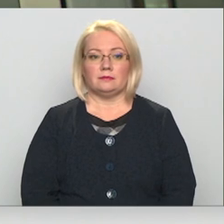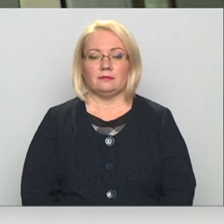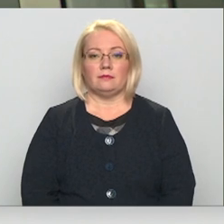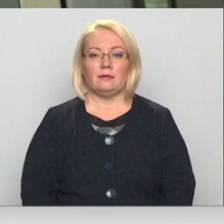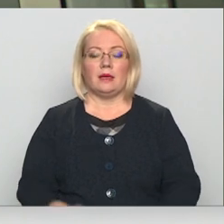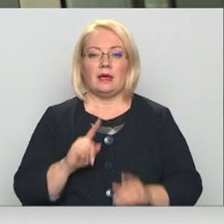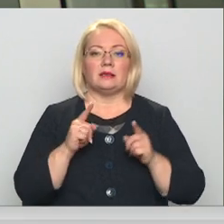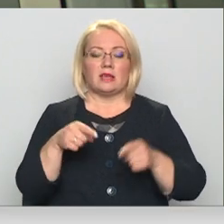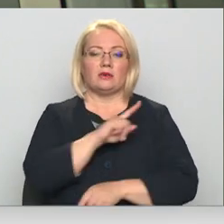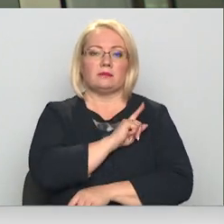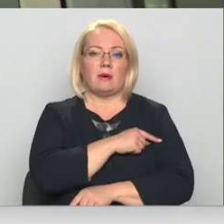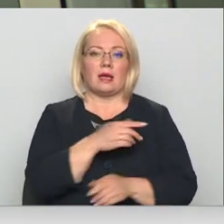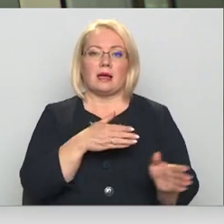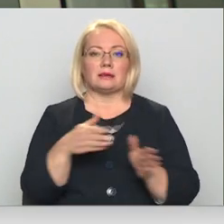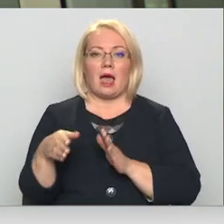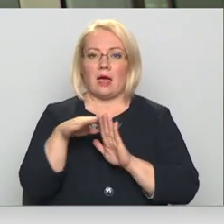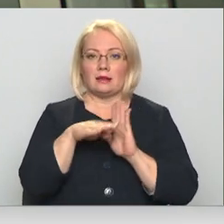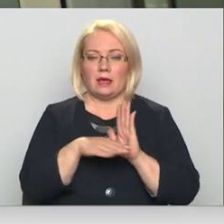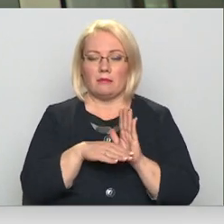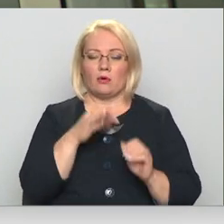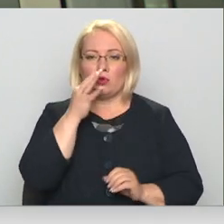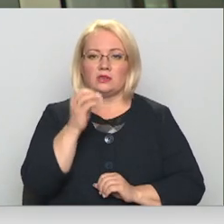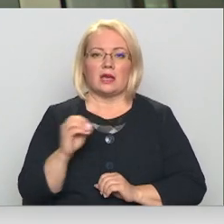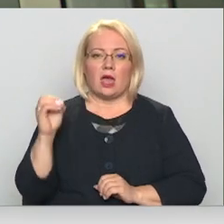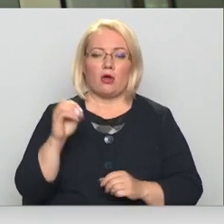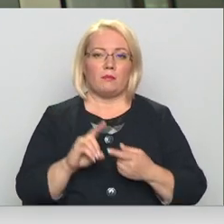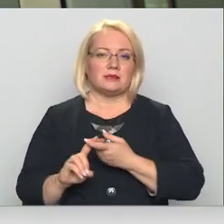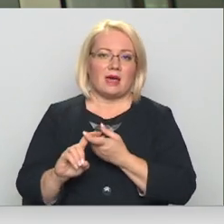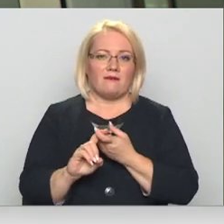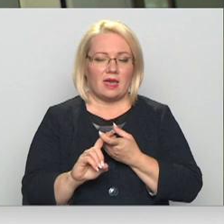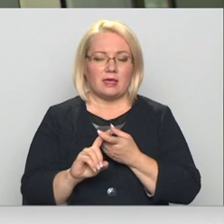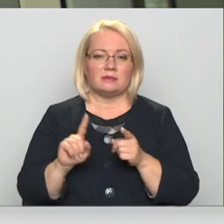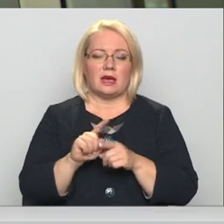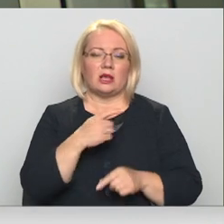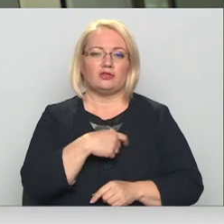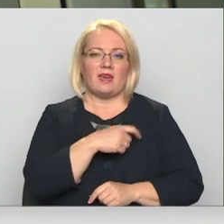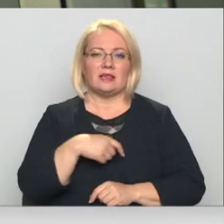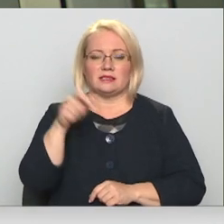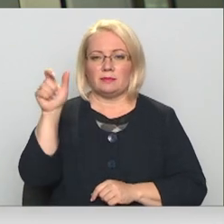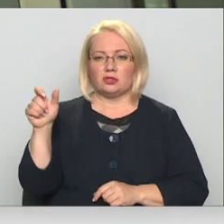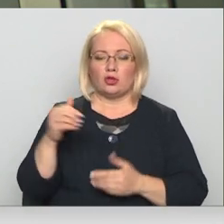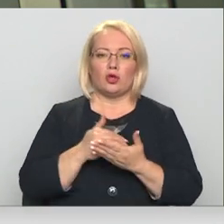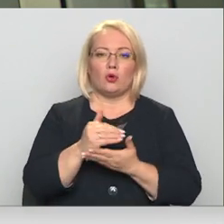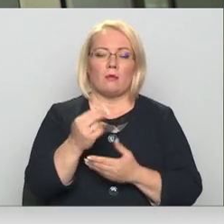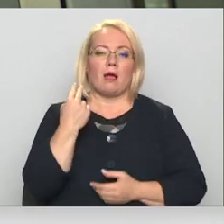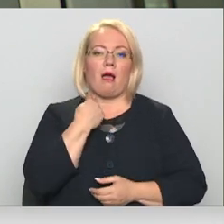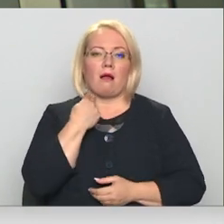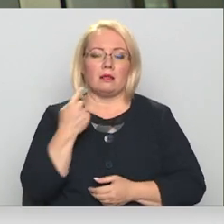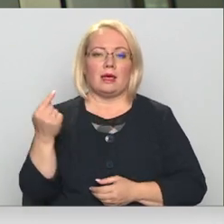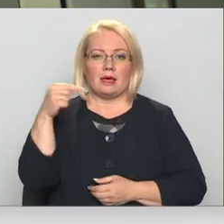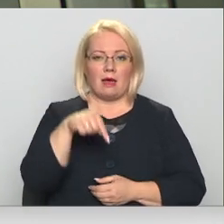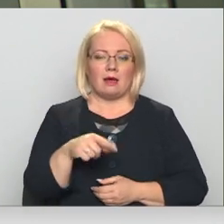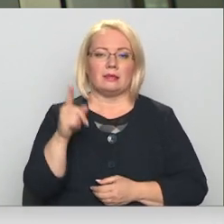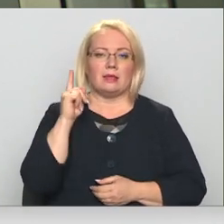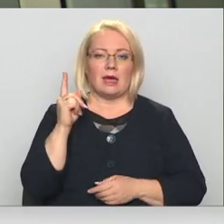Stājusies spēkā kārtība, kas nosika Eiropas Savienības, Eiropas ekonomiskās zonas, kā arī šveicas pilsoņi, turpmāk Lielbritānijā varēs iedzļot